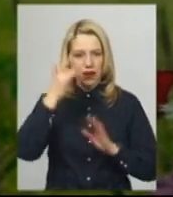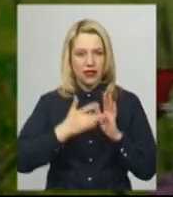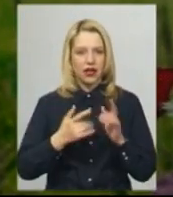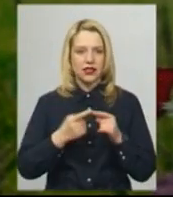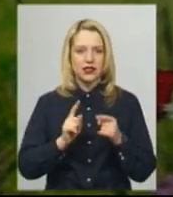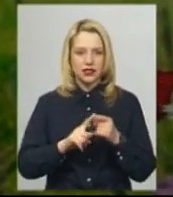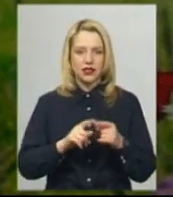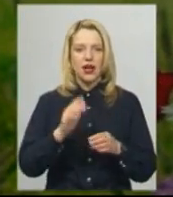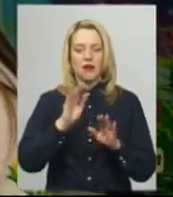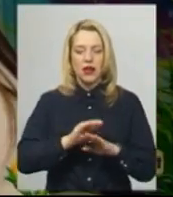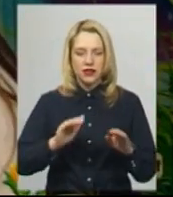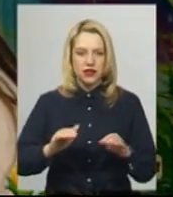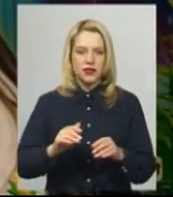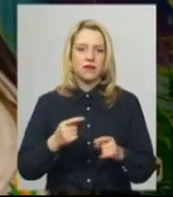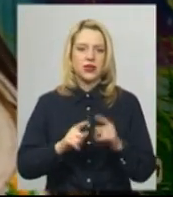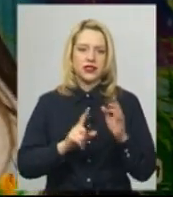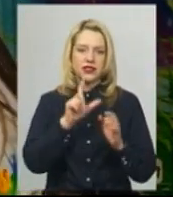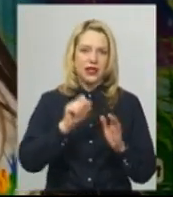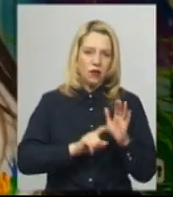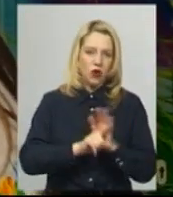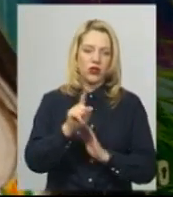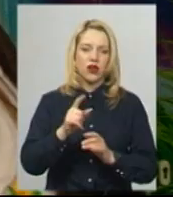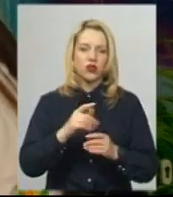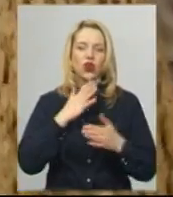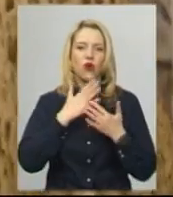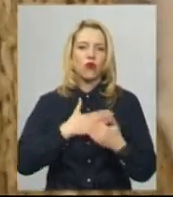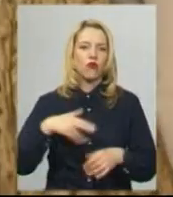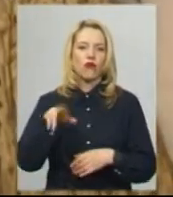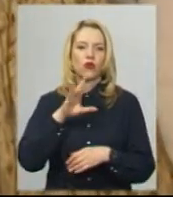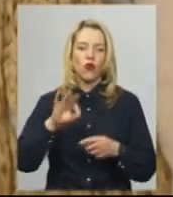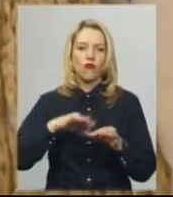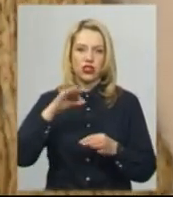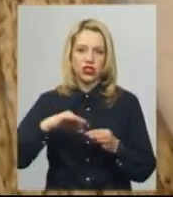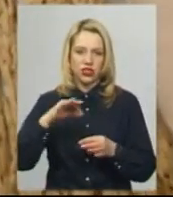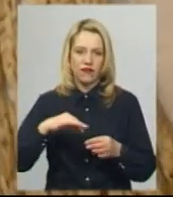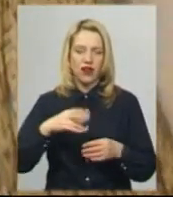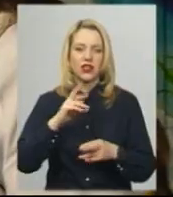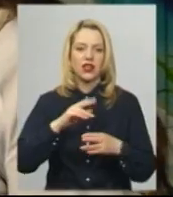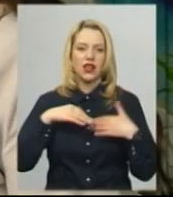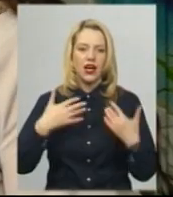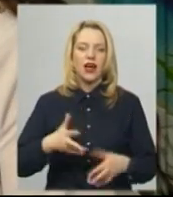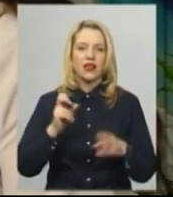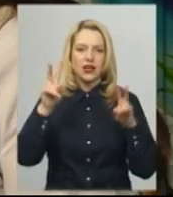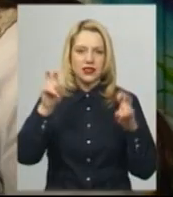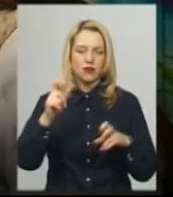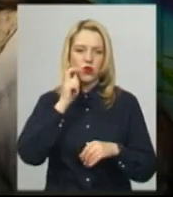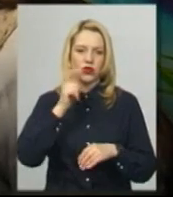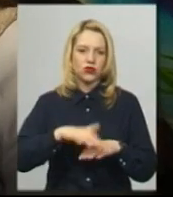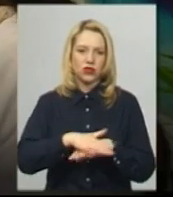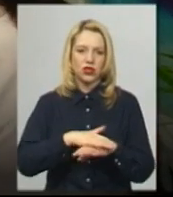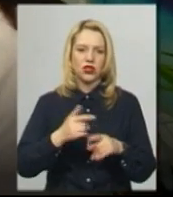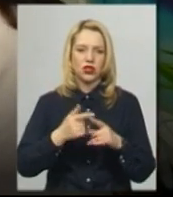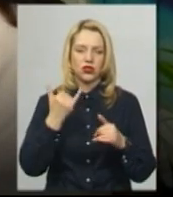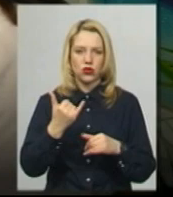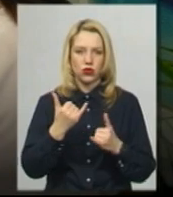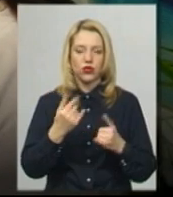прививати маленьким хмельничанам з самого народження любов до вишиванки, як до символу українського народу. «Сьогодні ми її масштабуємо на два